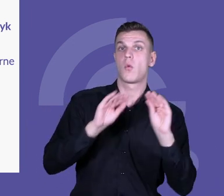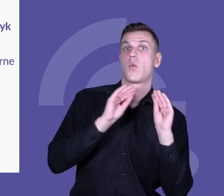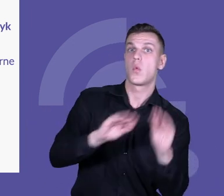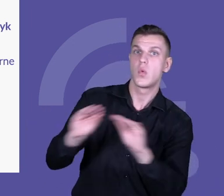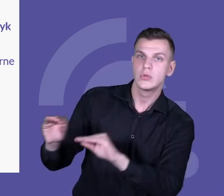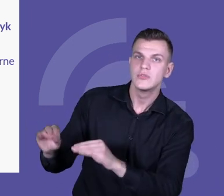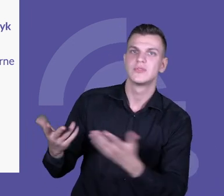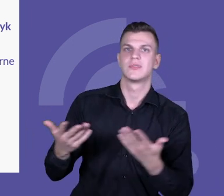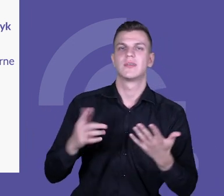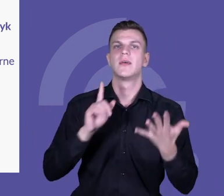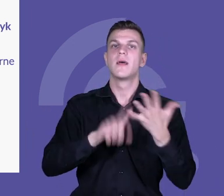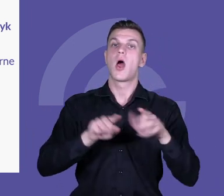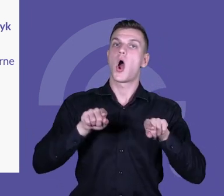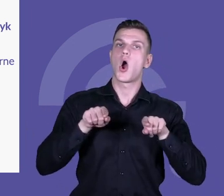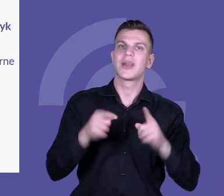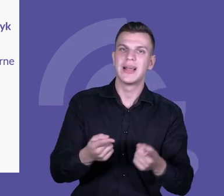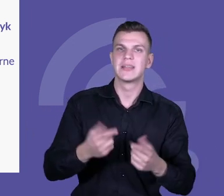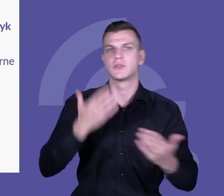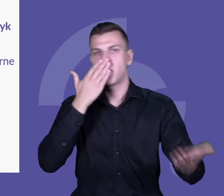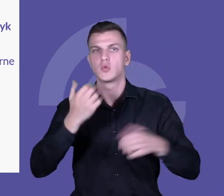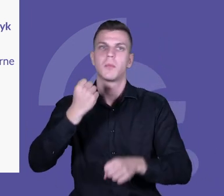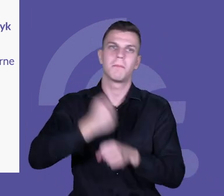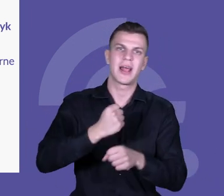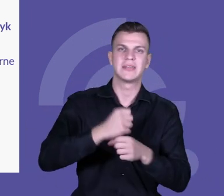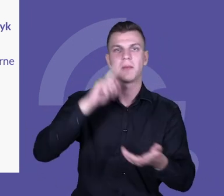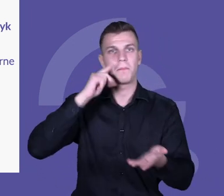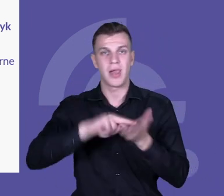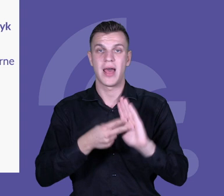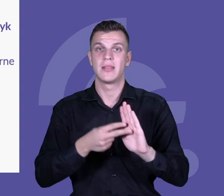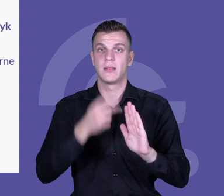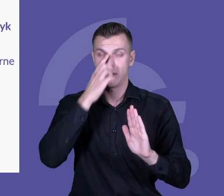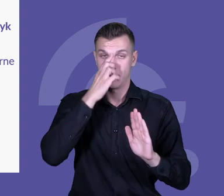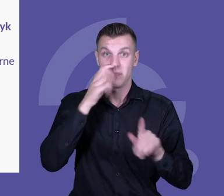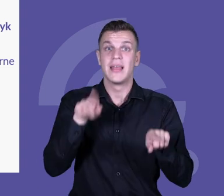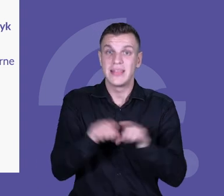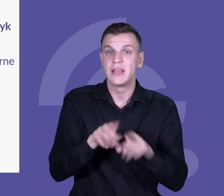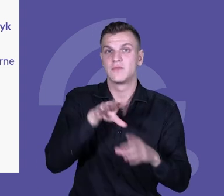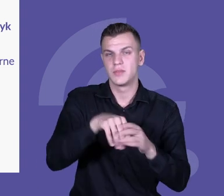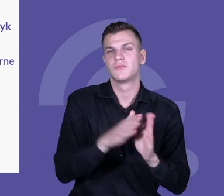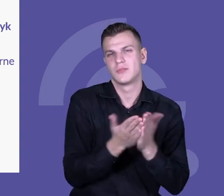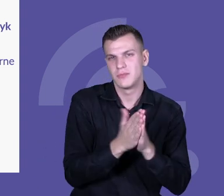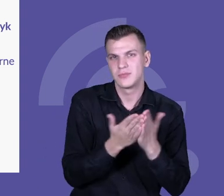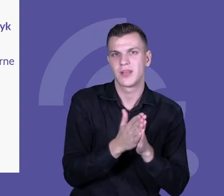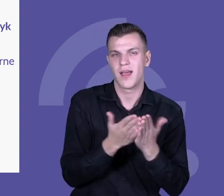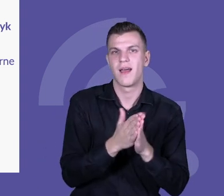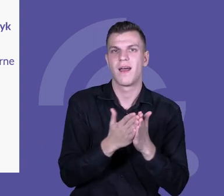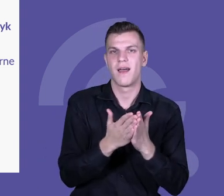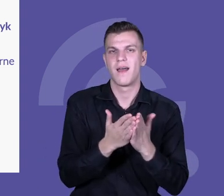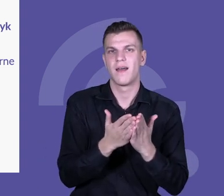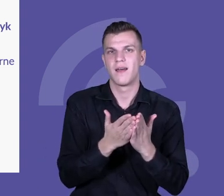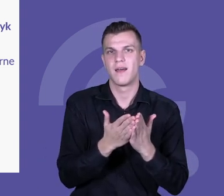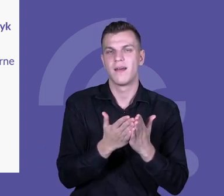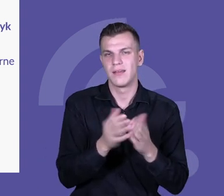formach organizacyjnych pracy, bo też te szkoły, z którymi pracowaliśmy superfajnie wprowadzały innowacje w tym